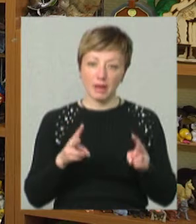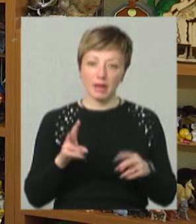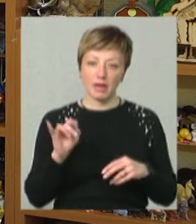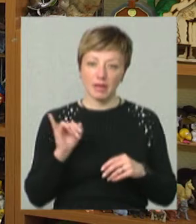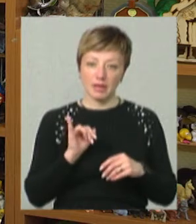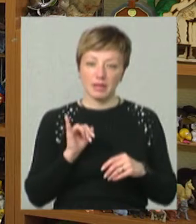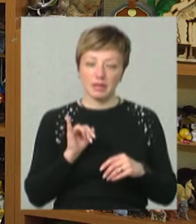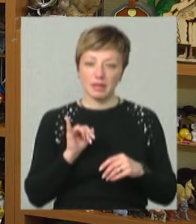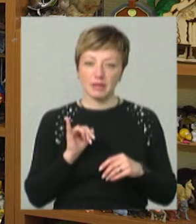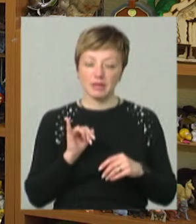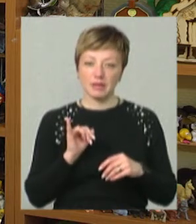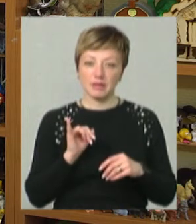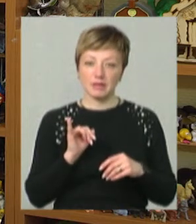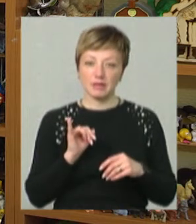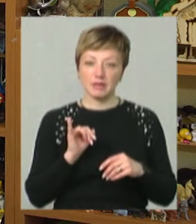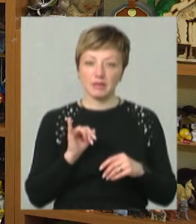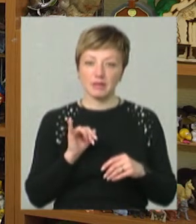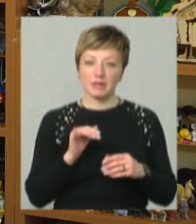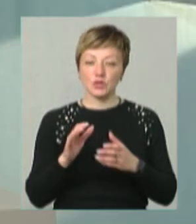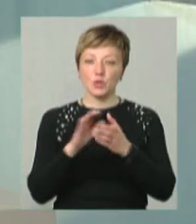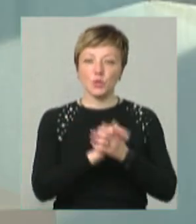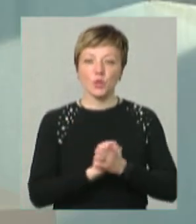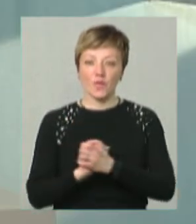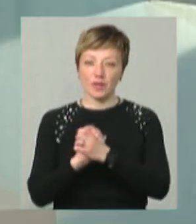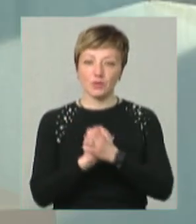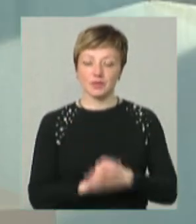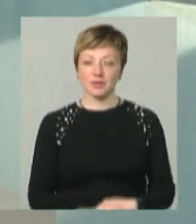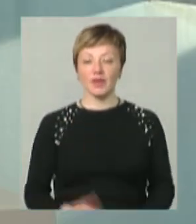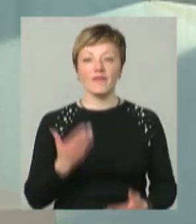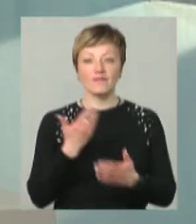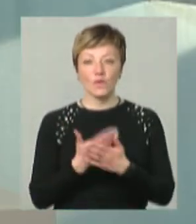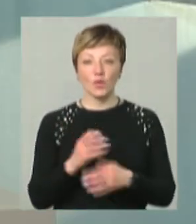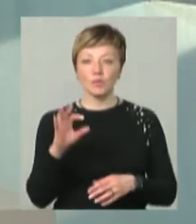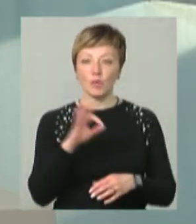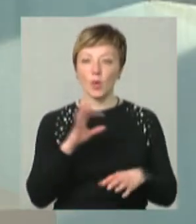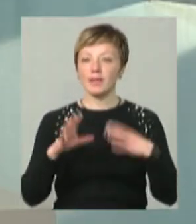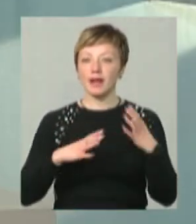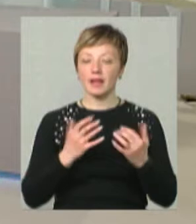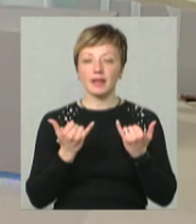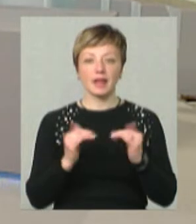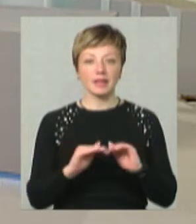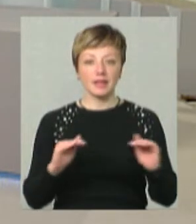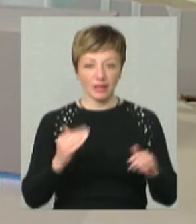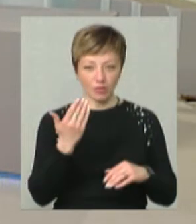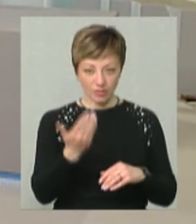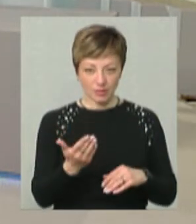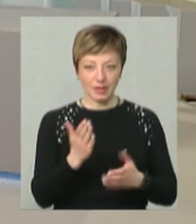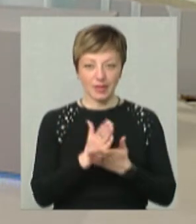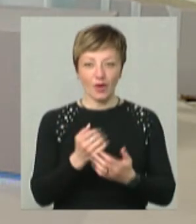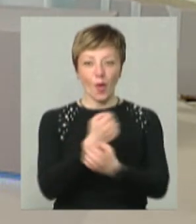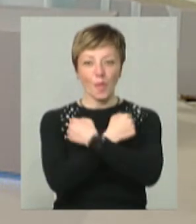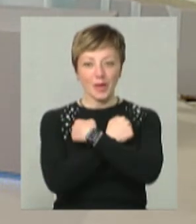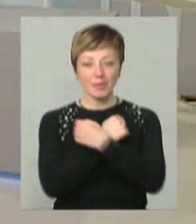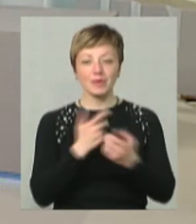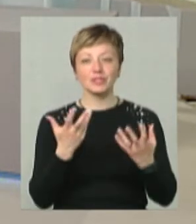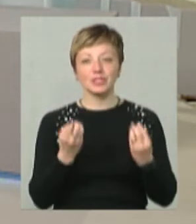і такої взаємності і згуртованості. Коли йдеться про тренінги для дітей, чи практикуєте обійми і